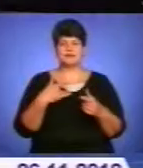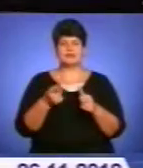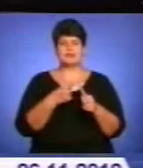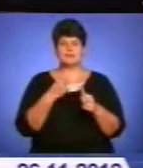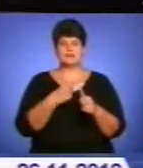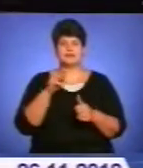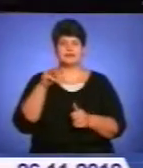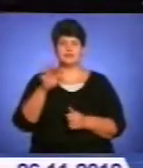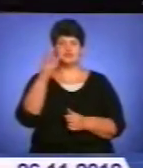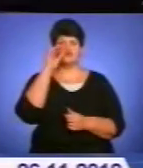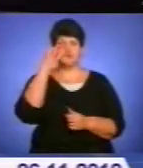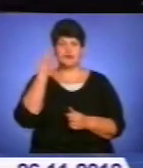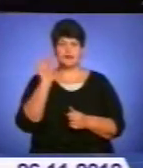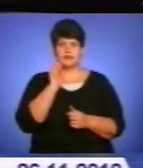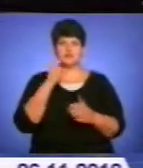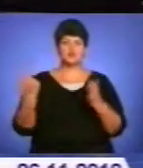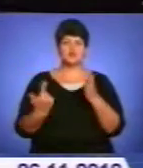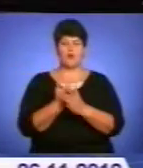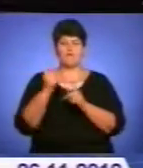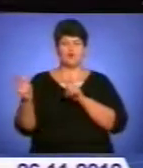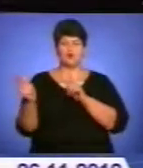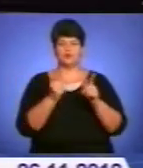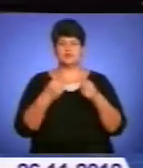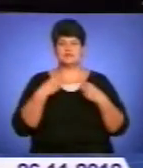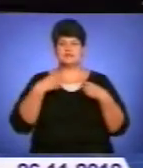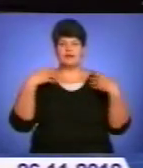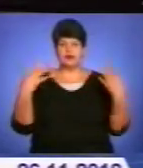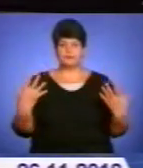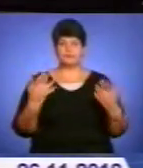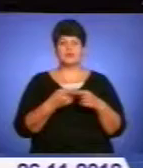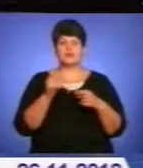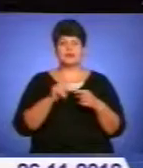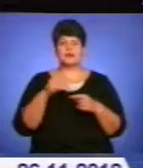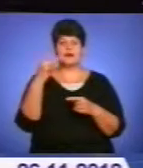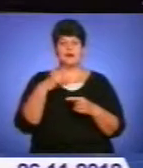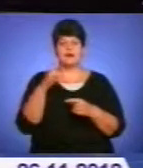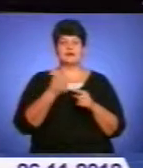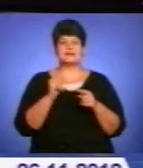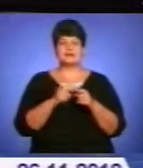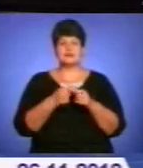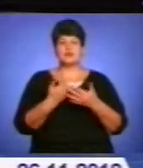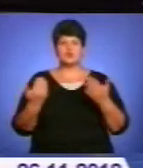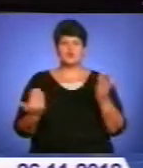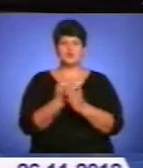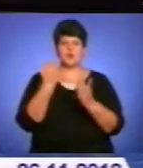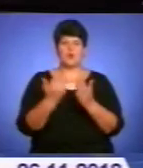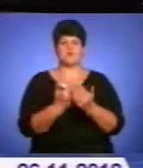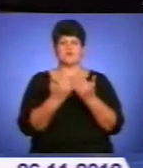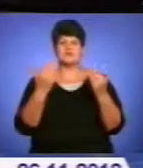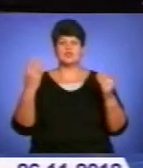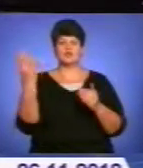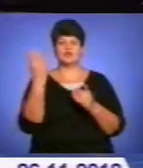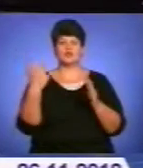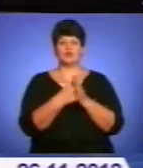театрі імені Тараса Шевченка знову готують свято. Цього разу це буде шквал нових вистав з 4 по 8